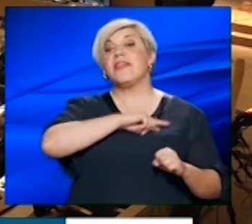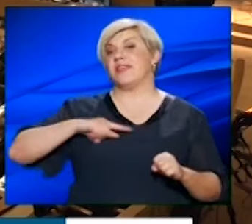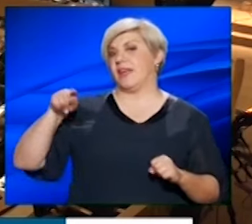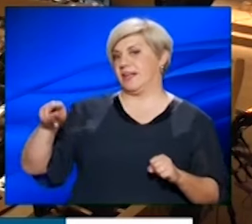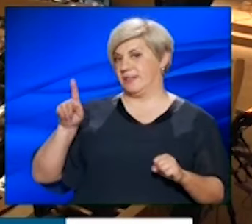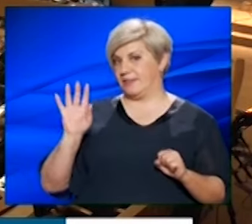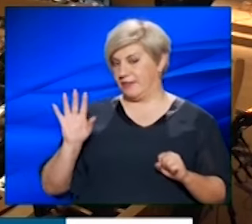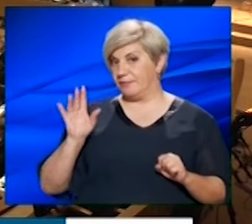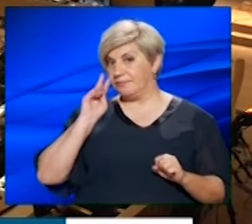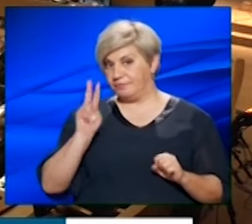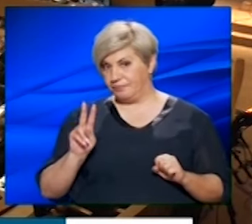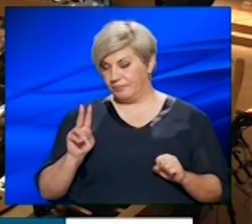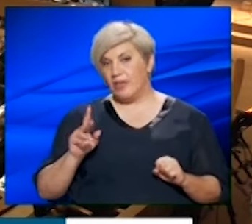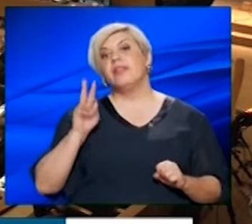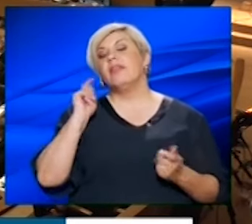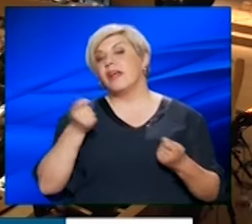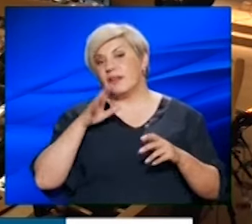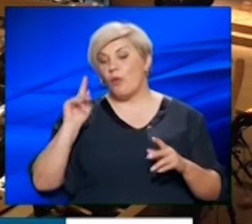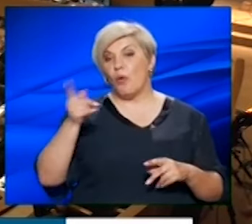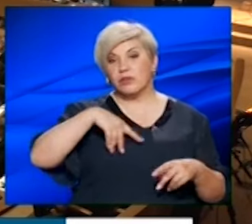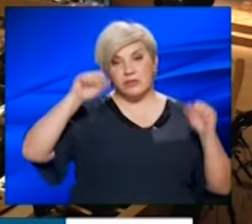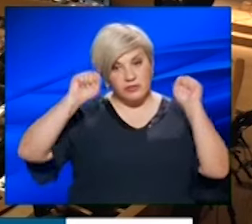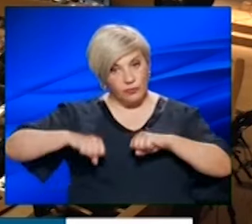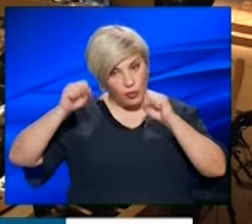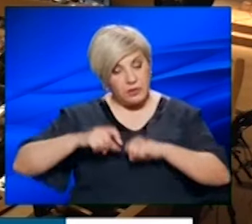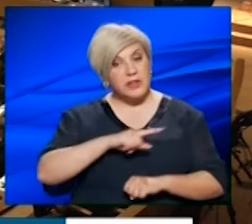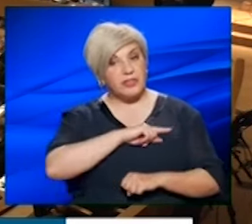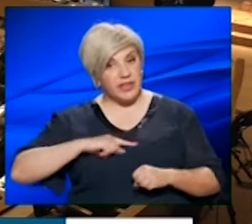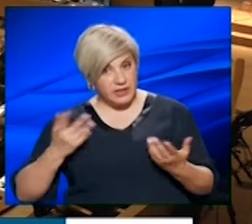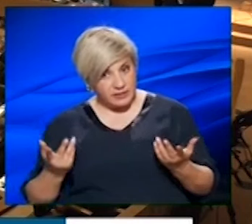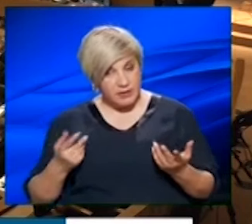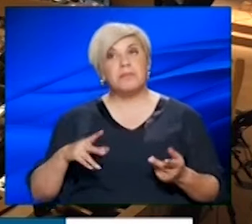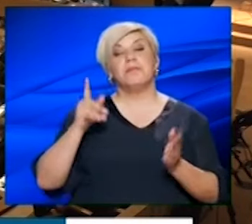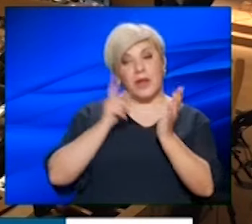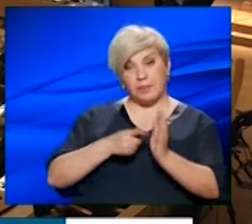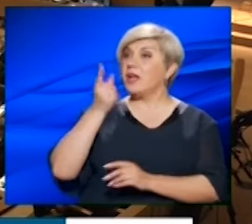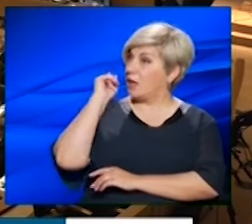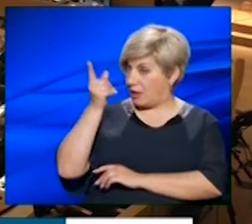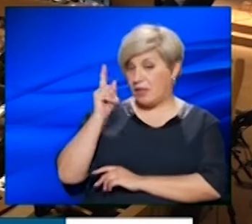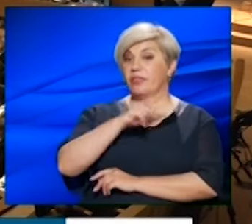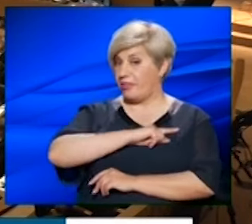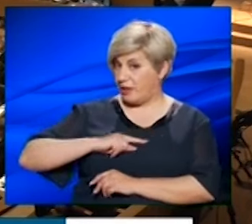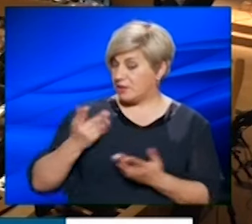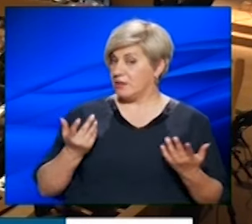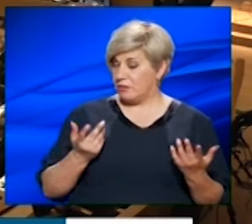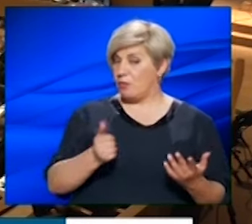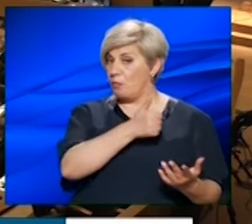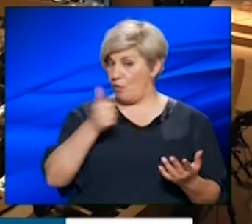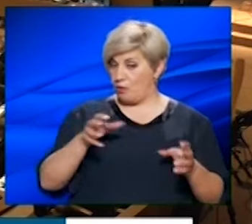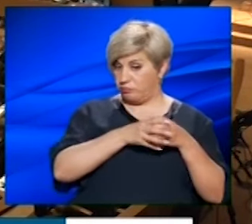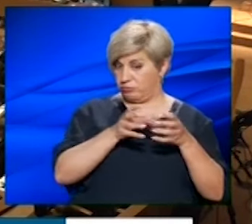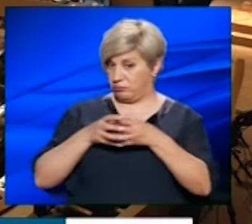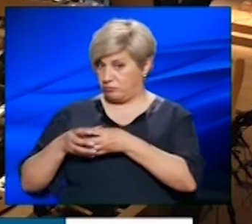Δεν γίνεται προφανώς όλοι να συμφωνούμε με τη διοίκηση, δεν γίνεται να μην ασκείται κριτική στη διοίκηση, όχι μόνο από τις